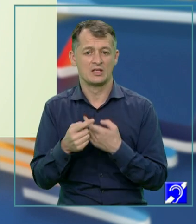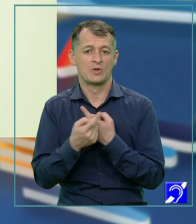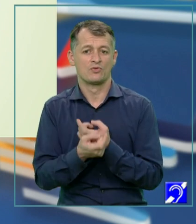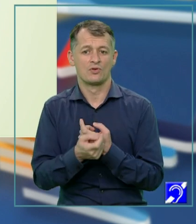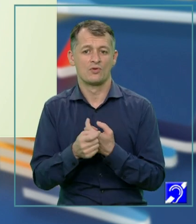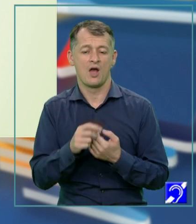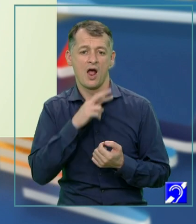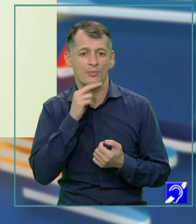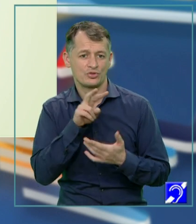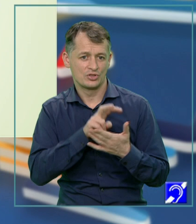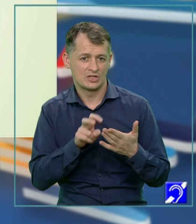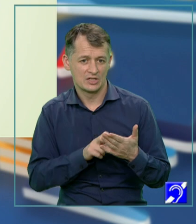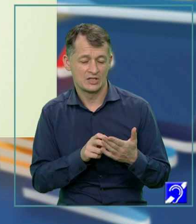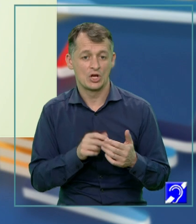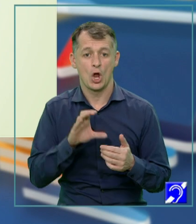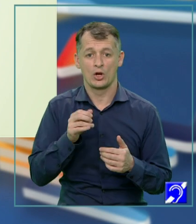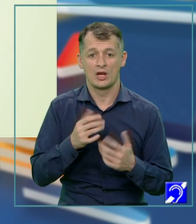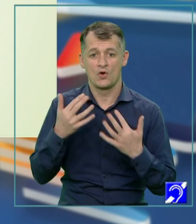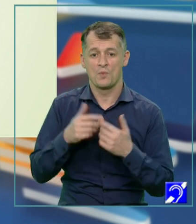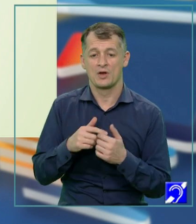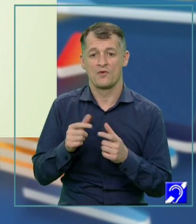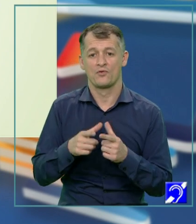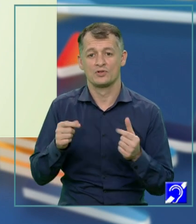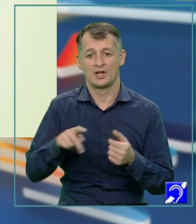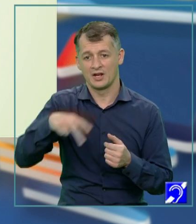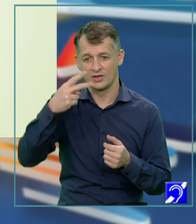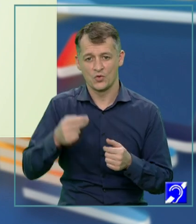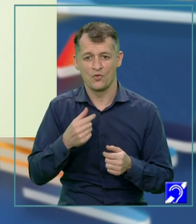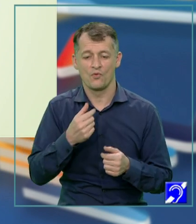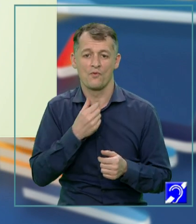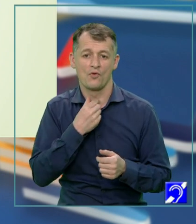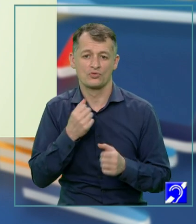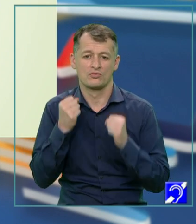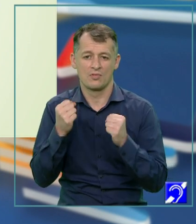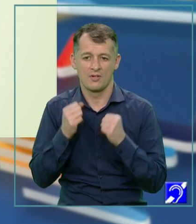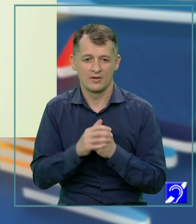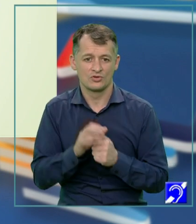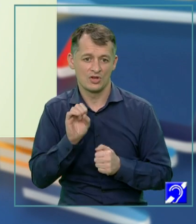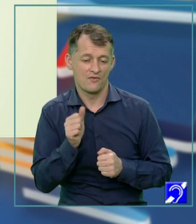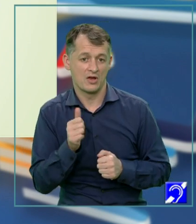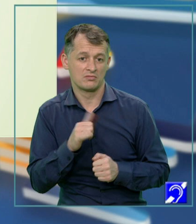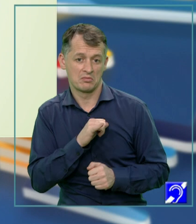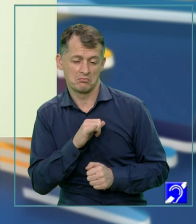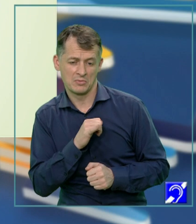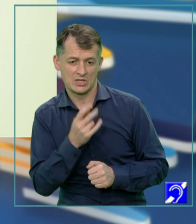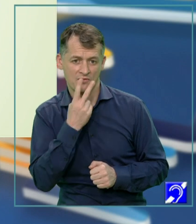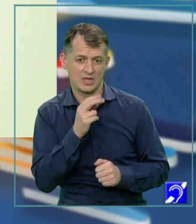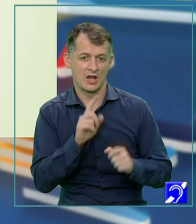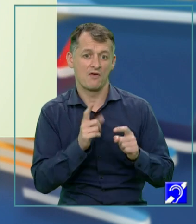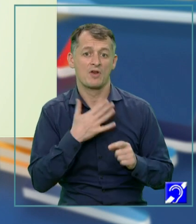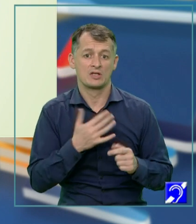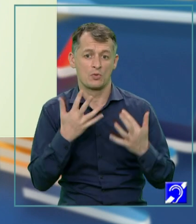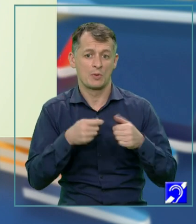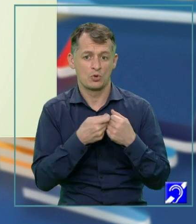citește. Corina anumără frunzele cecat cu voce tare. Ștefan se interesează dacă vrea să le numere pe toate. Iar Corina